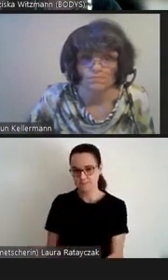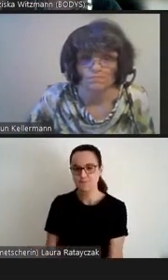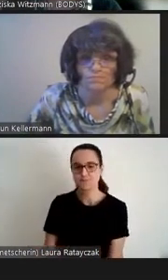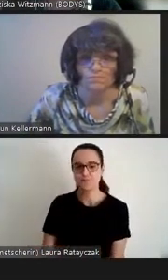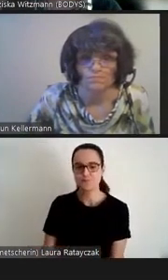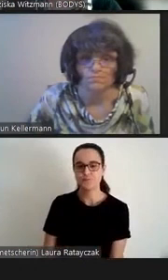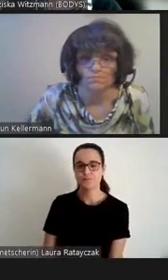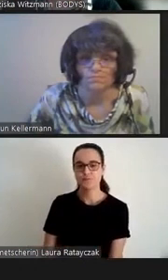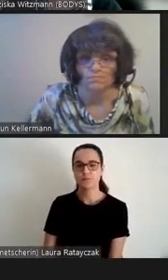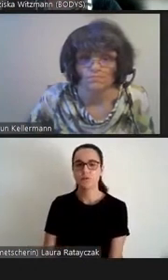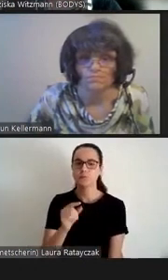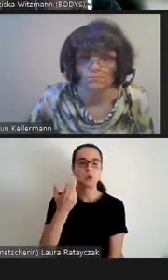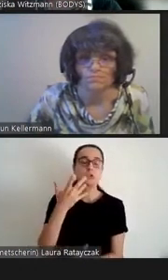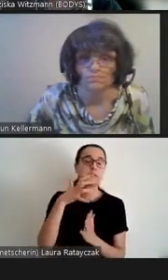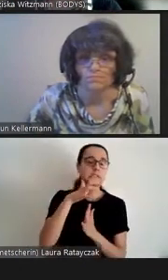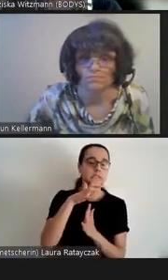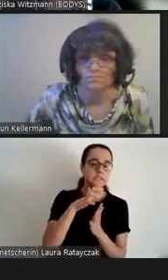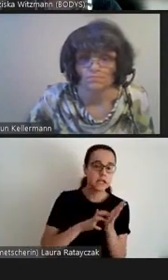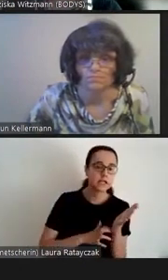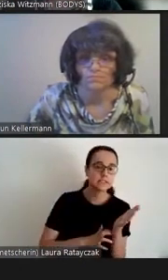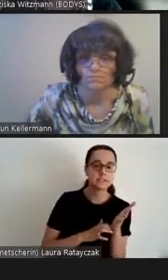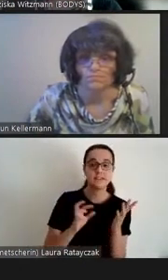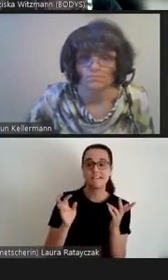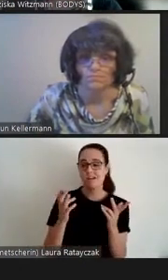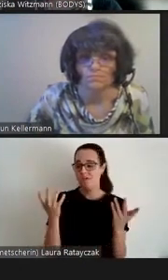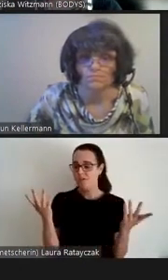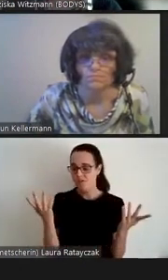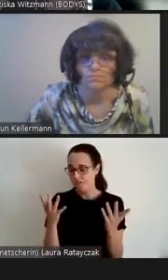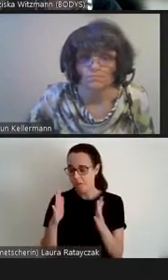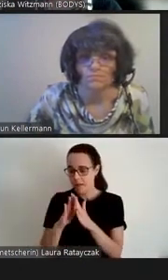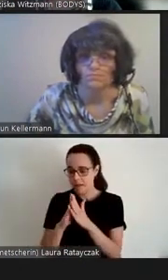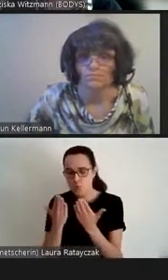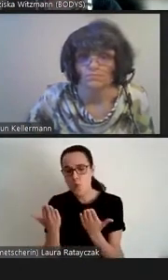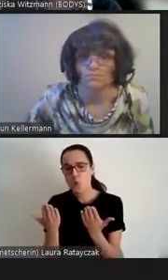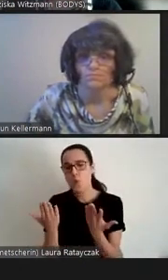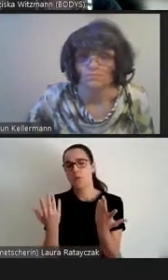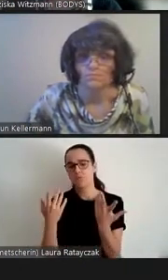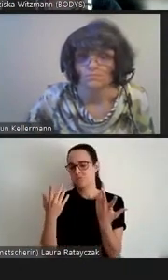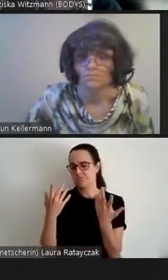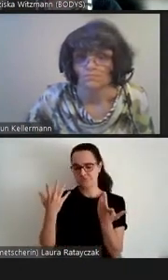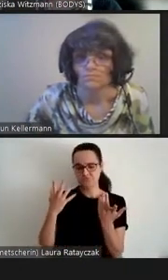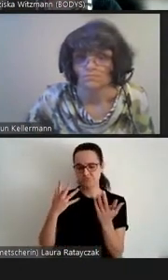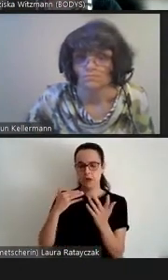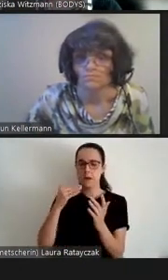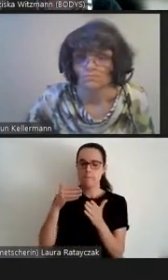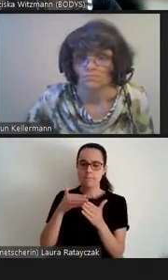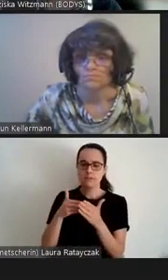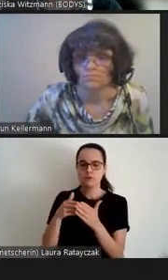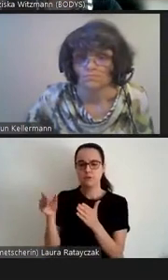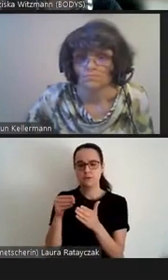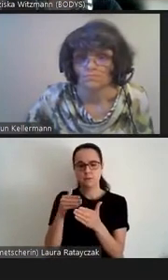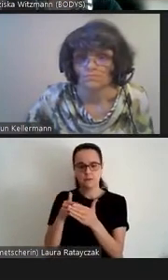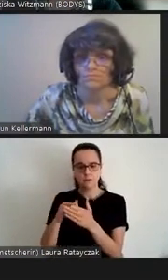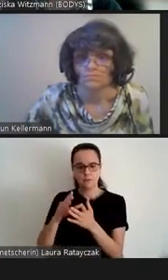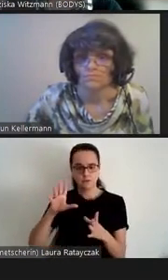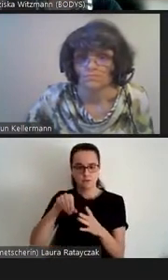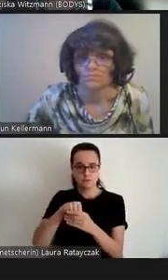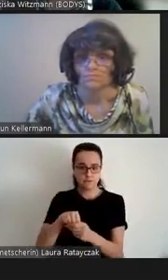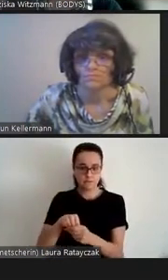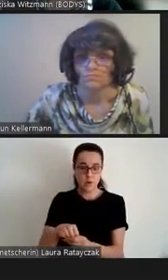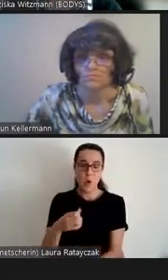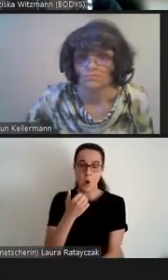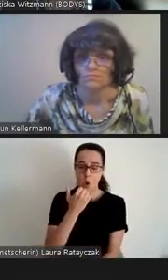von Texten, in denen Menschen mit Behinderung eine Rolle spielen. Ich hoffe, dass ich das Wort Gründel